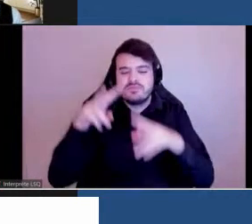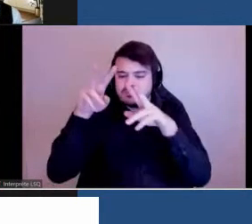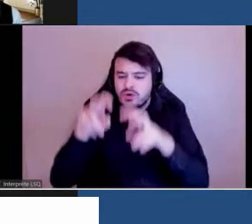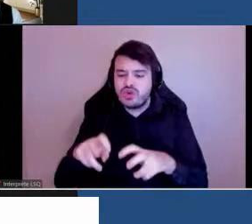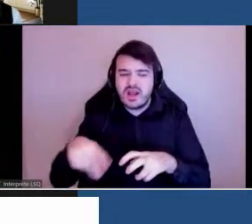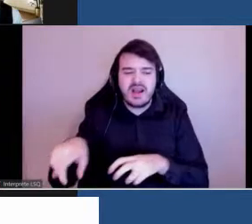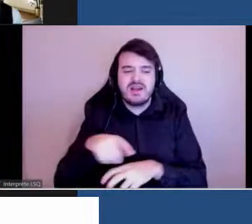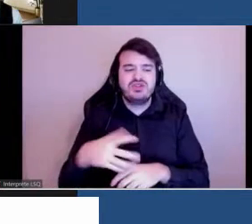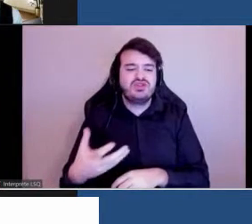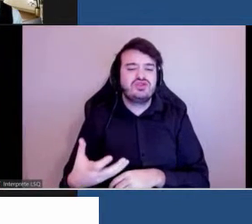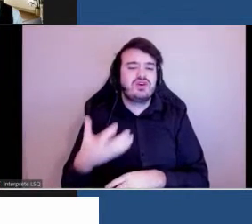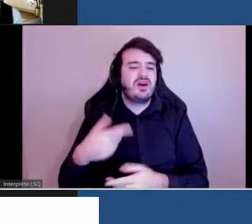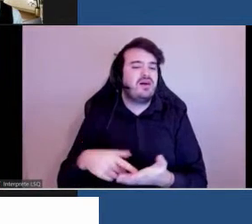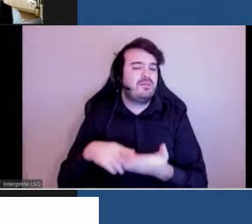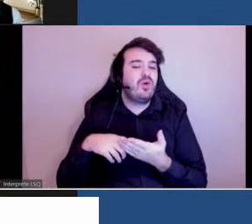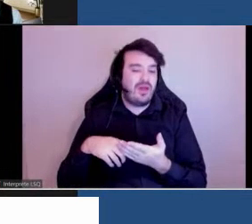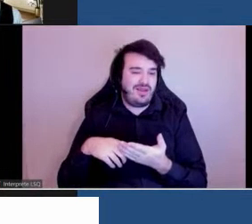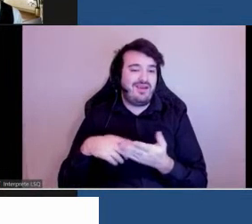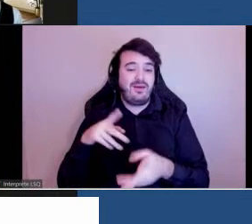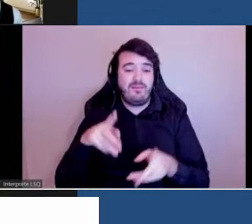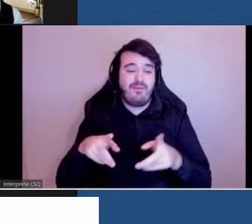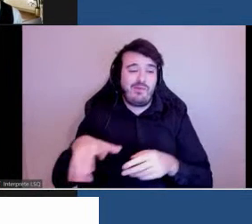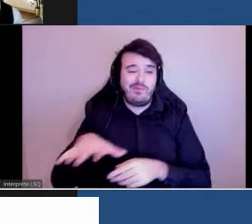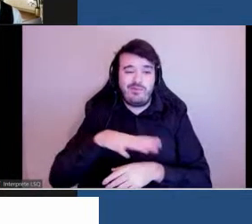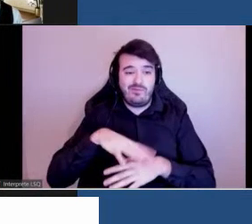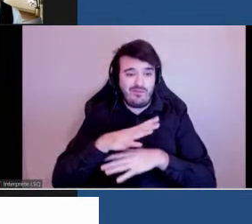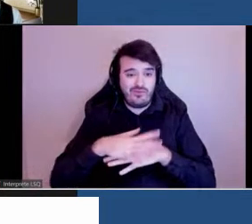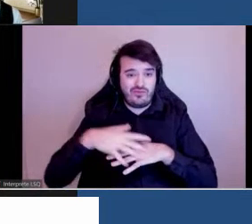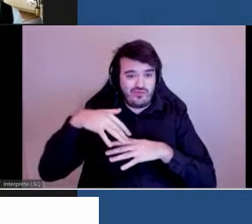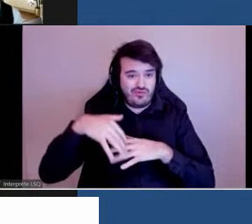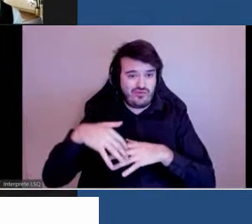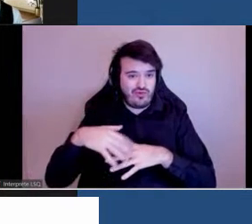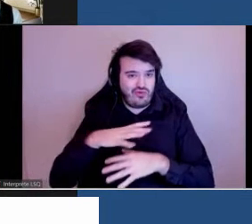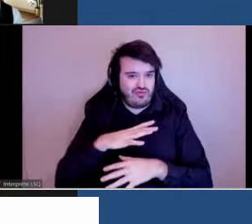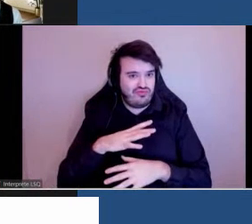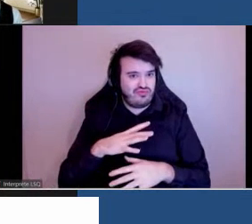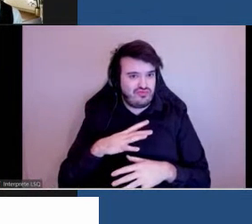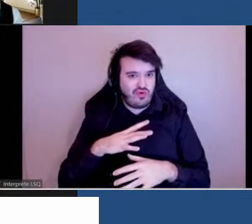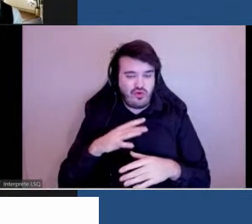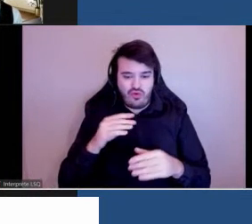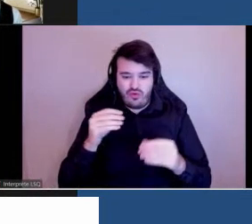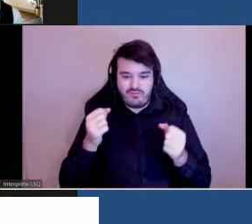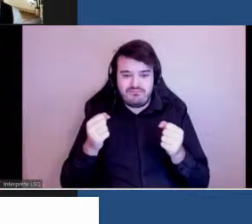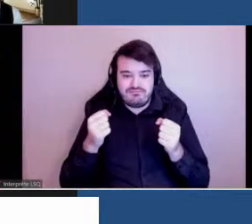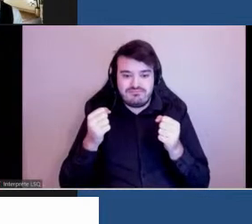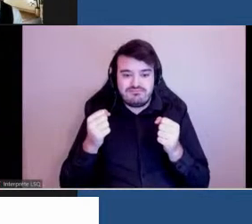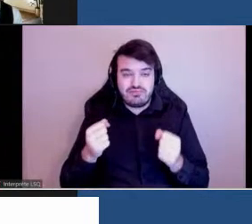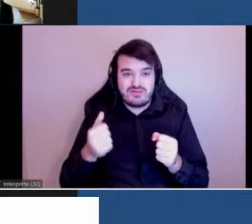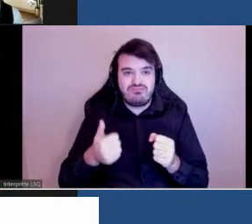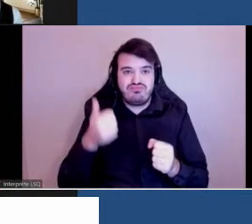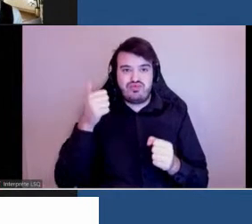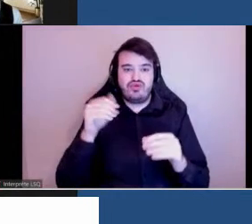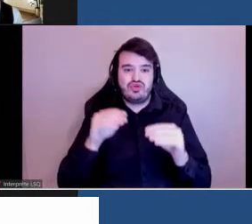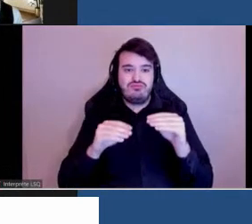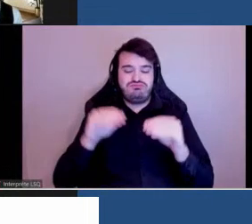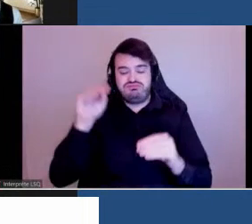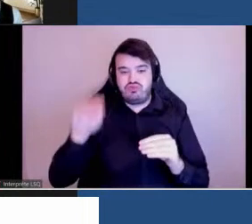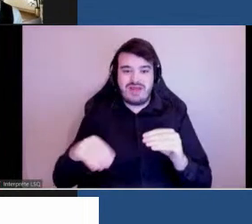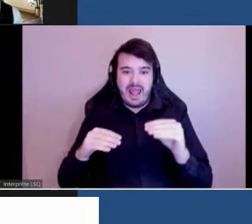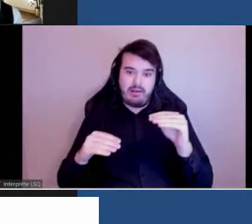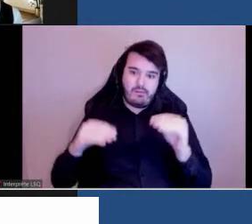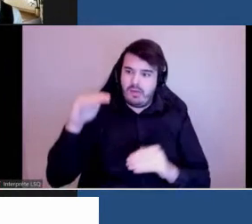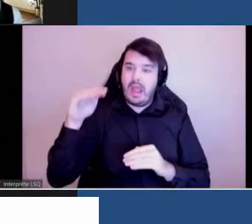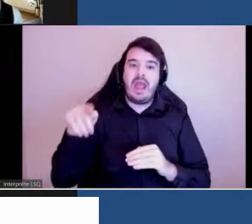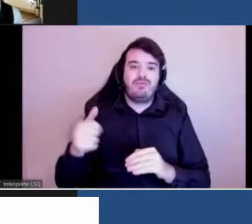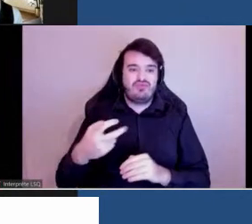les peuples autochtones ont une probabilité disproportionnée d'être atteints d'un handicap comparativement à la